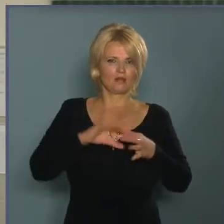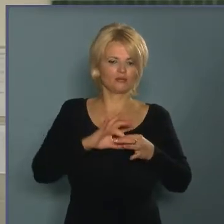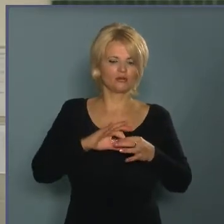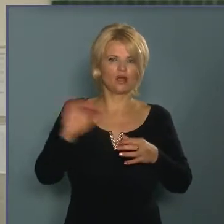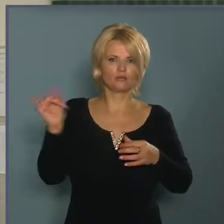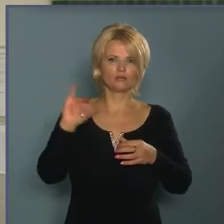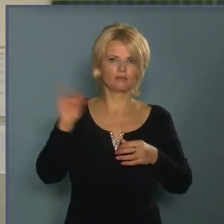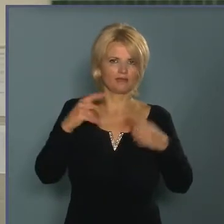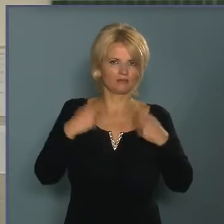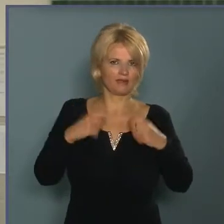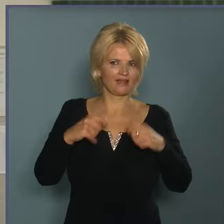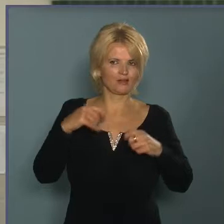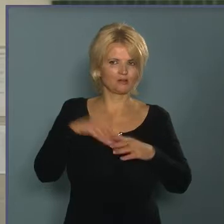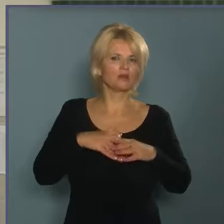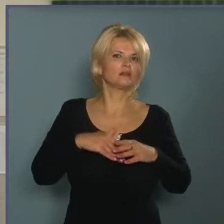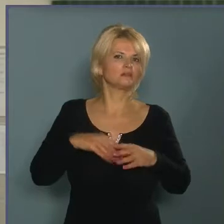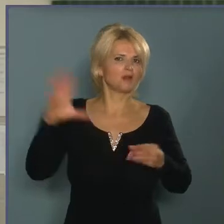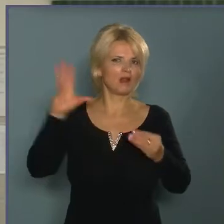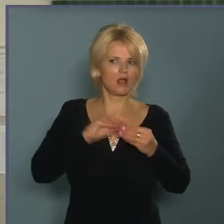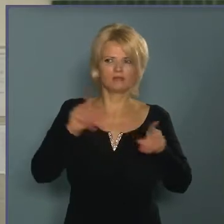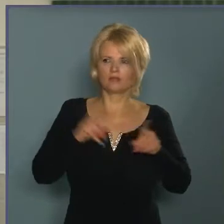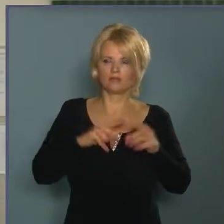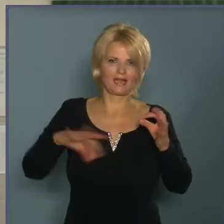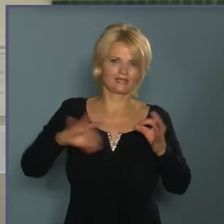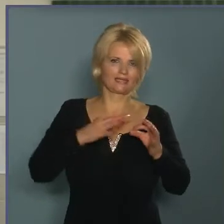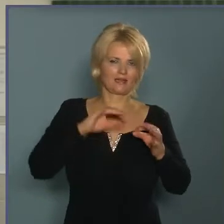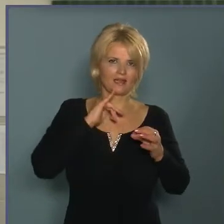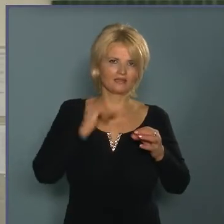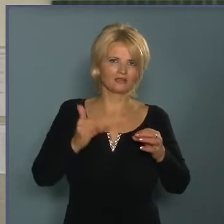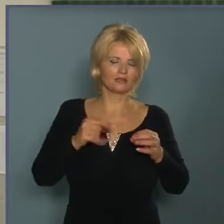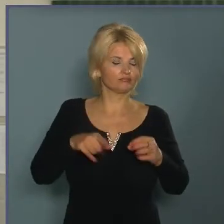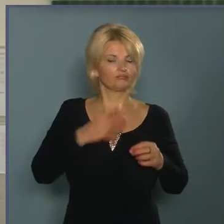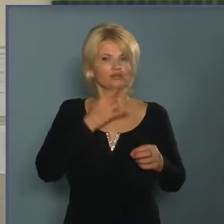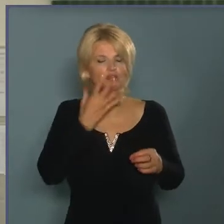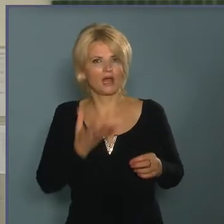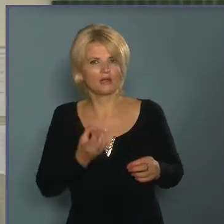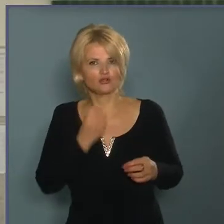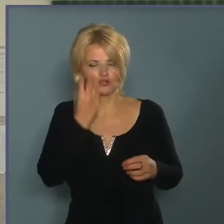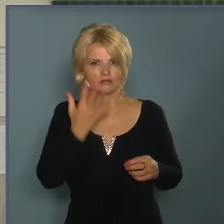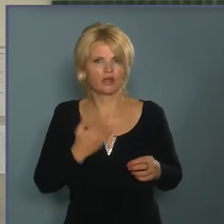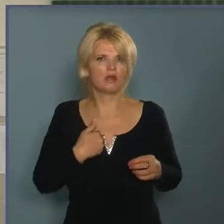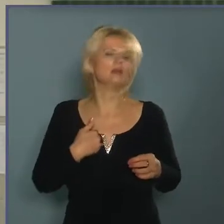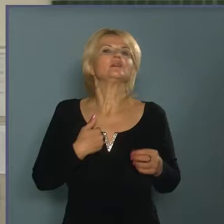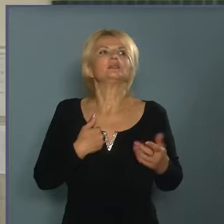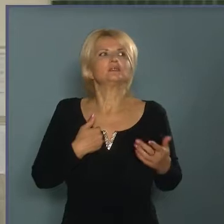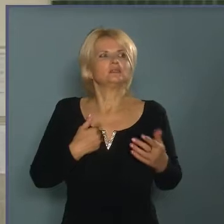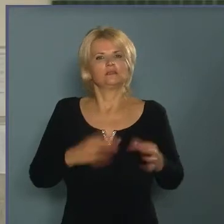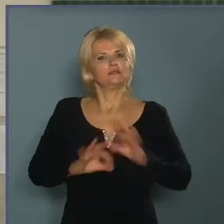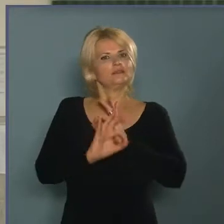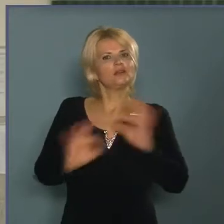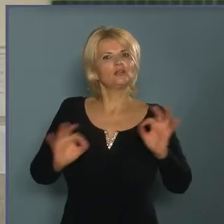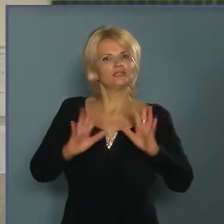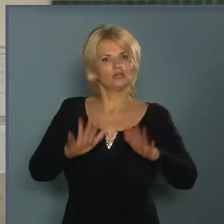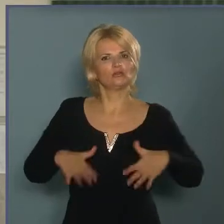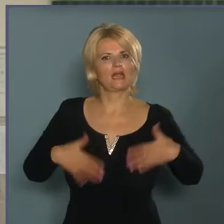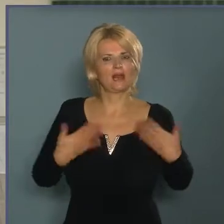mert Budapesten, belvárosban, van, ahol laktam, ott ilyen zene nincs, és amikor én erre rácsodálkoztam, akkor egészen fontoszkus élmények